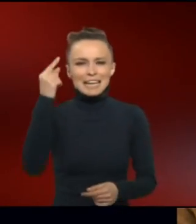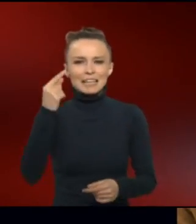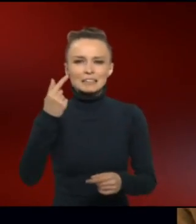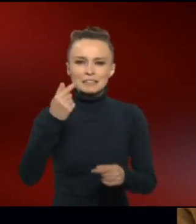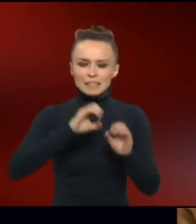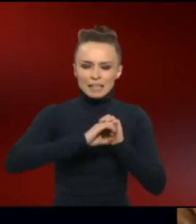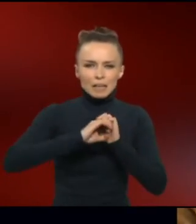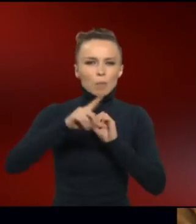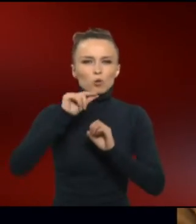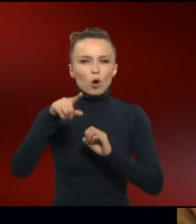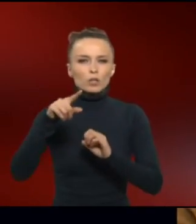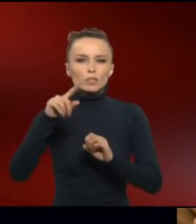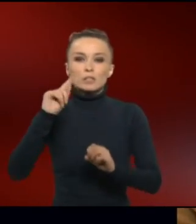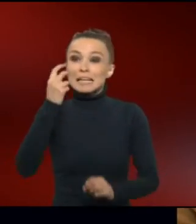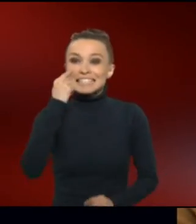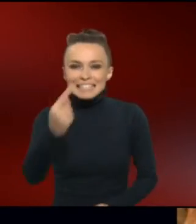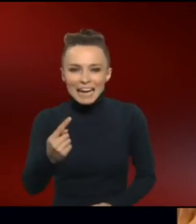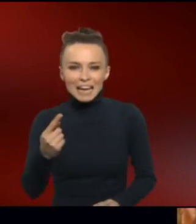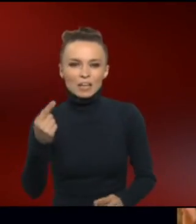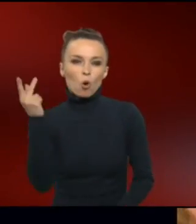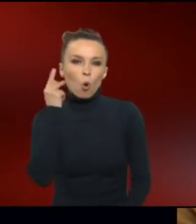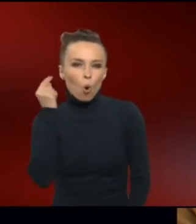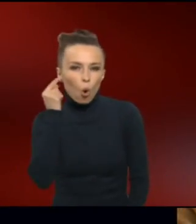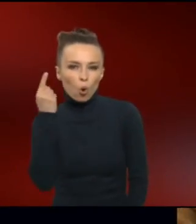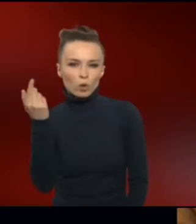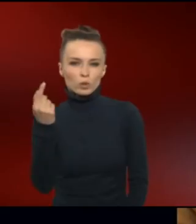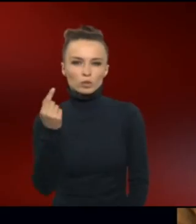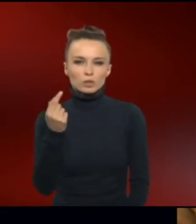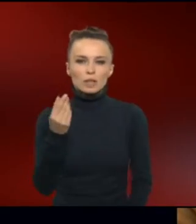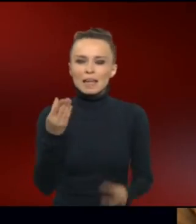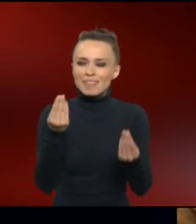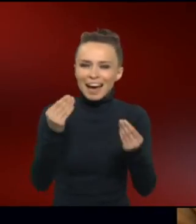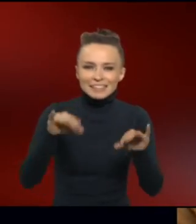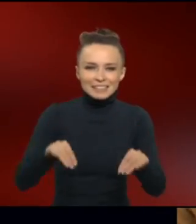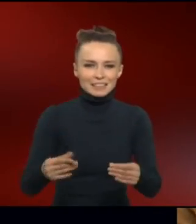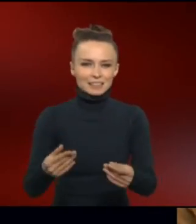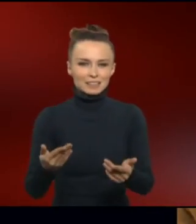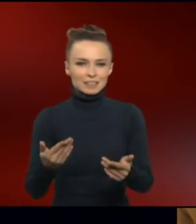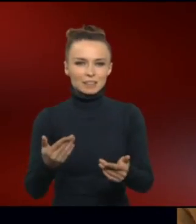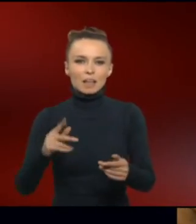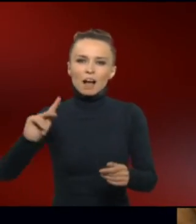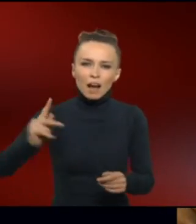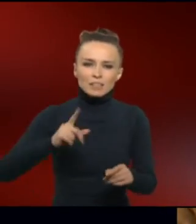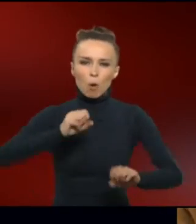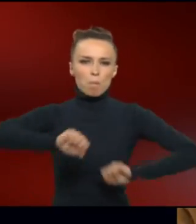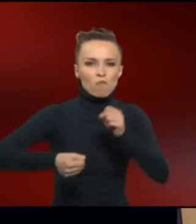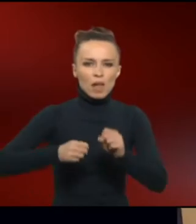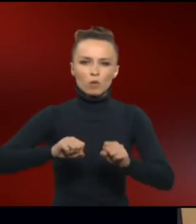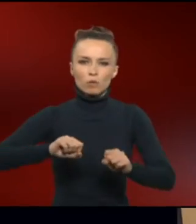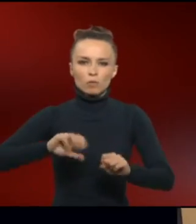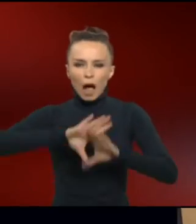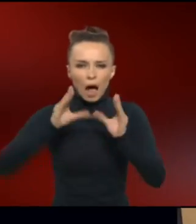heißt also, sowohl erstmal über das Sehen, über das Hören, über das Fühlen und gleichzeitig über die Bewegung.